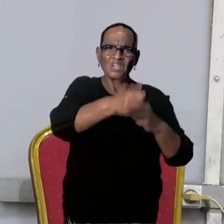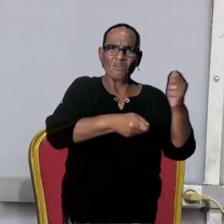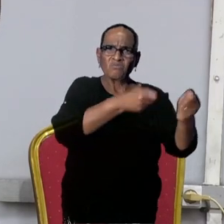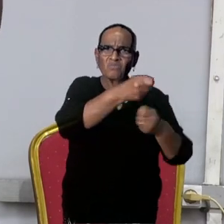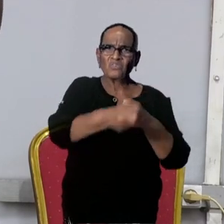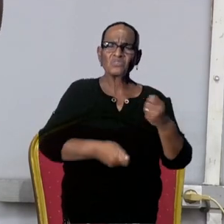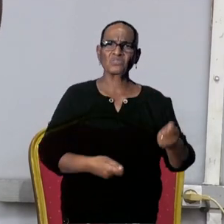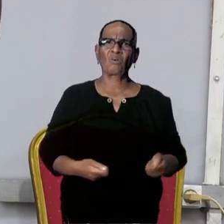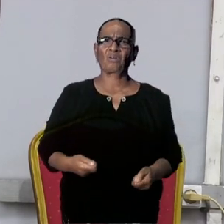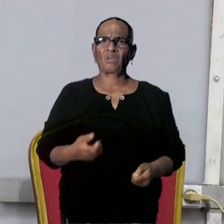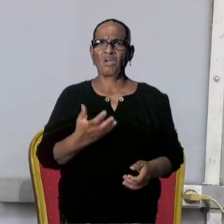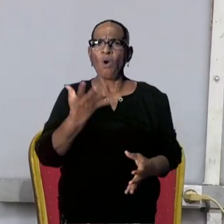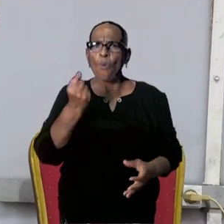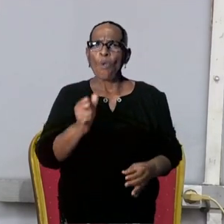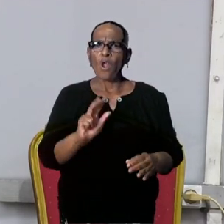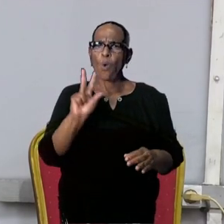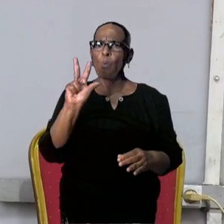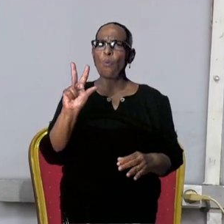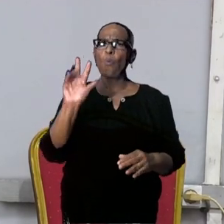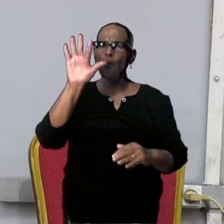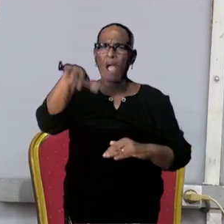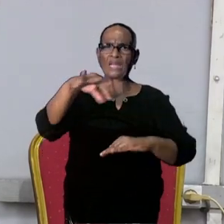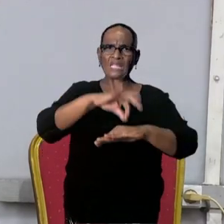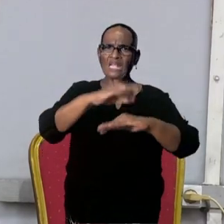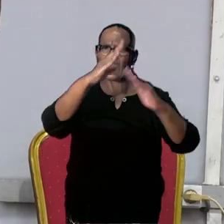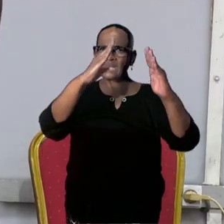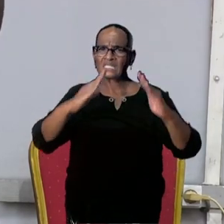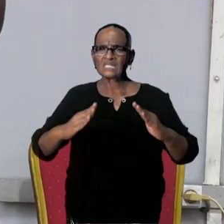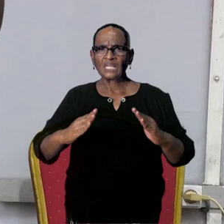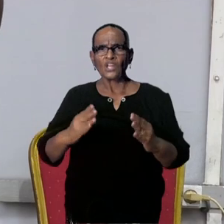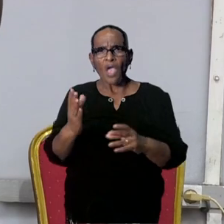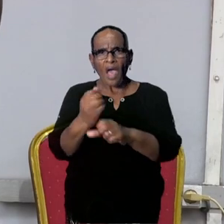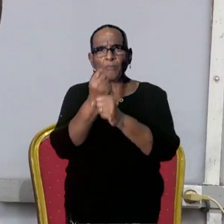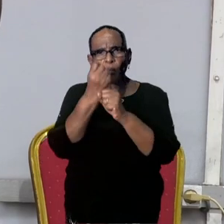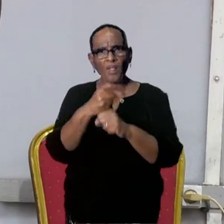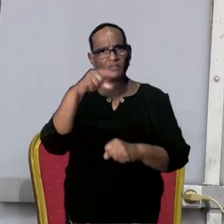in het Wanika ziekenhuis. Die zijn vandaag bedankt.